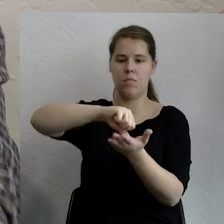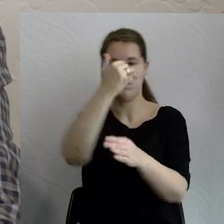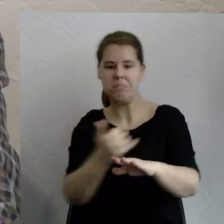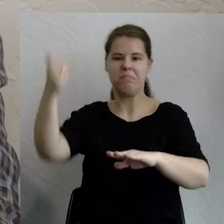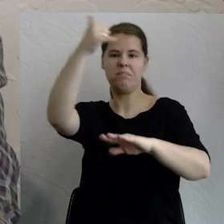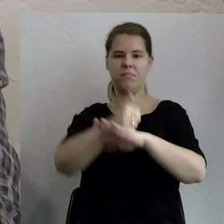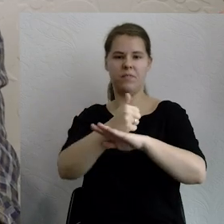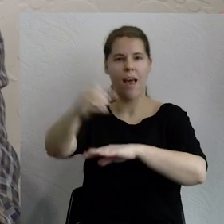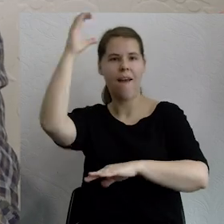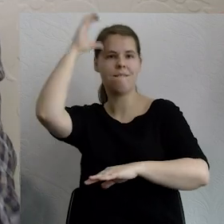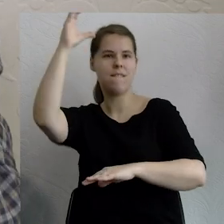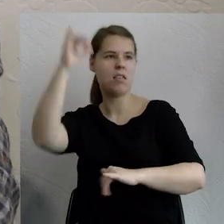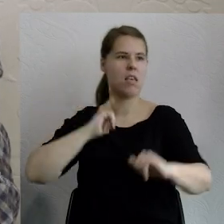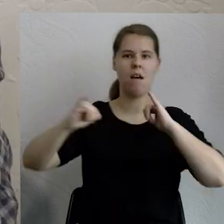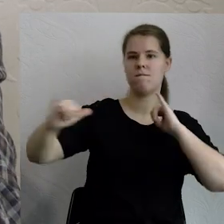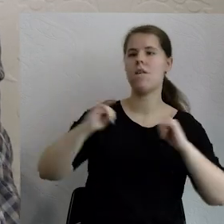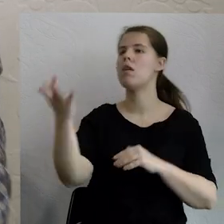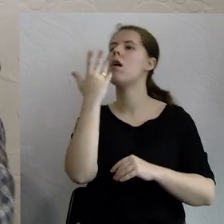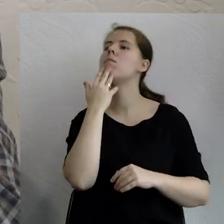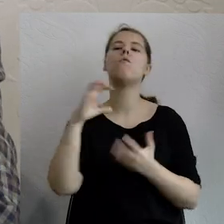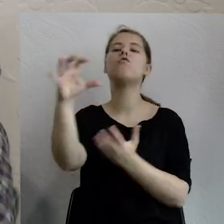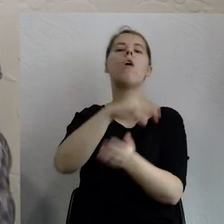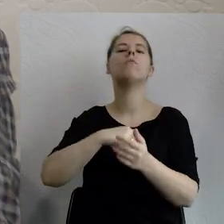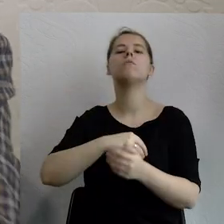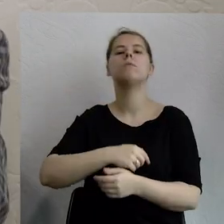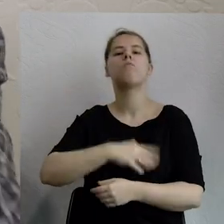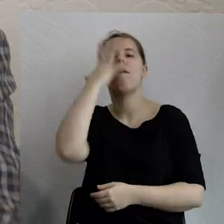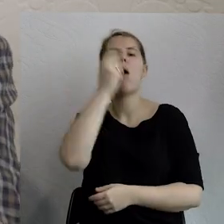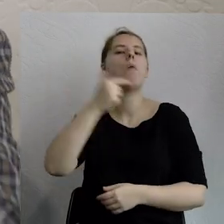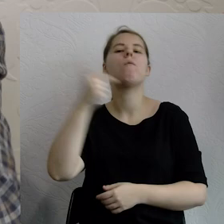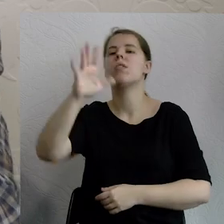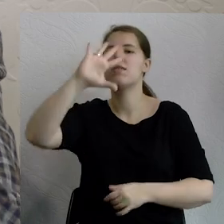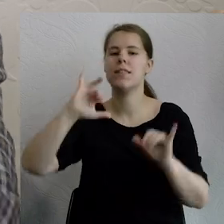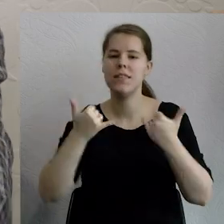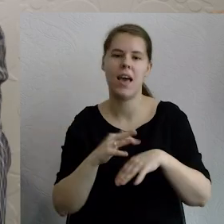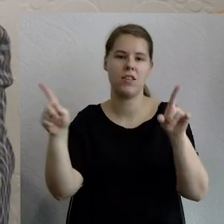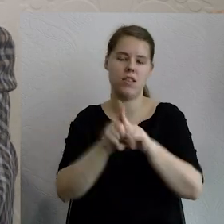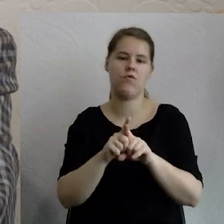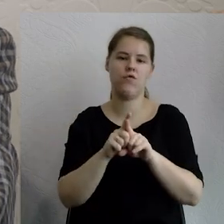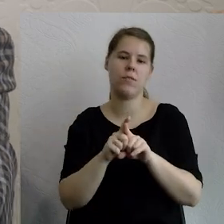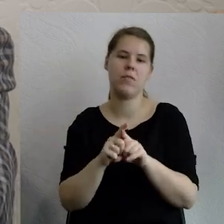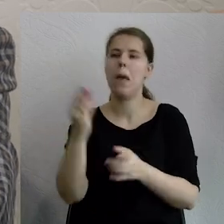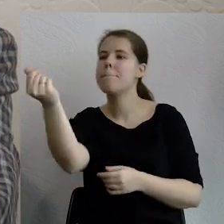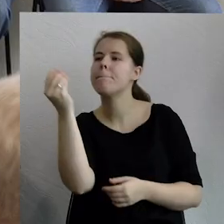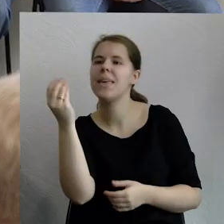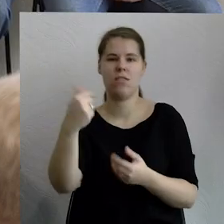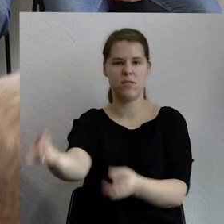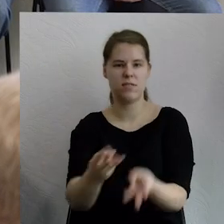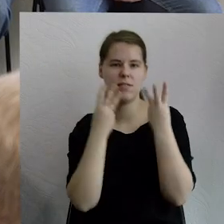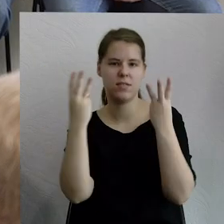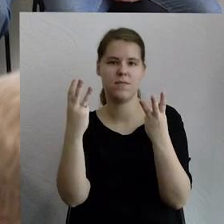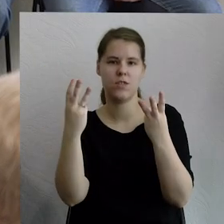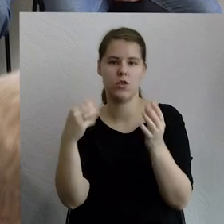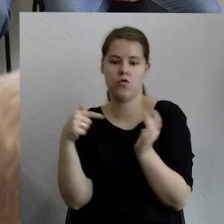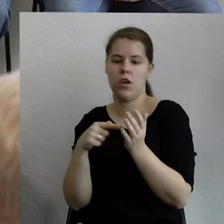wiedzy, która mówi, jak świat ma wyglądać, jak i też kapitału, na przykład, który nadaje tempo, czy zmianą,